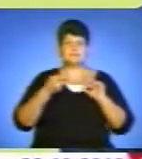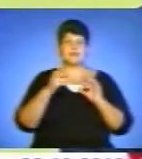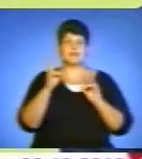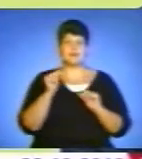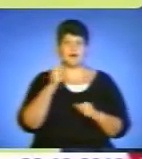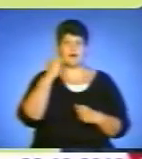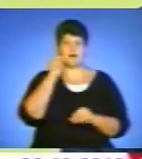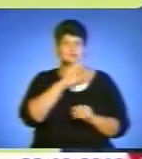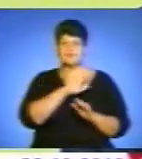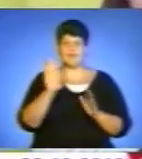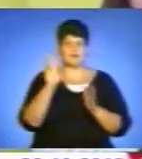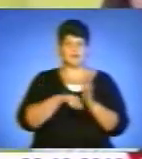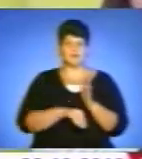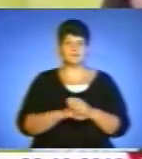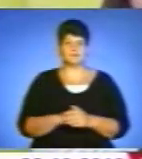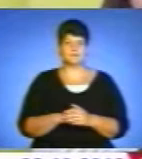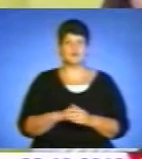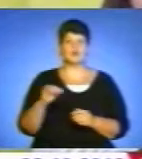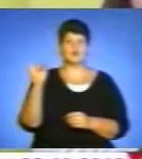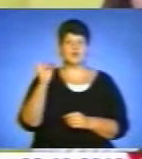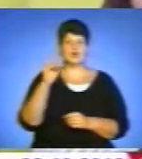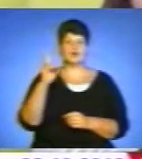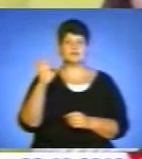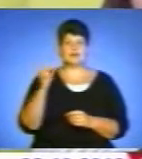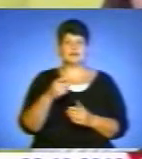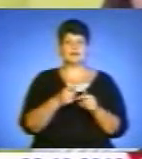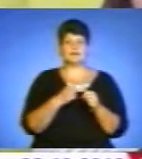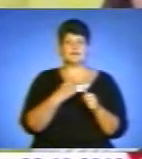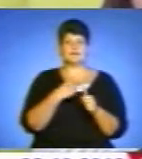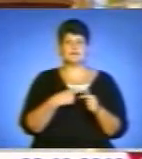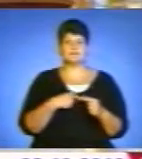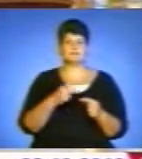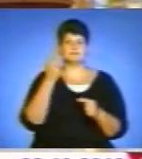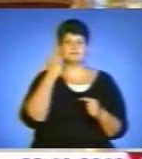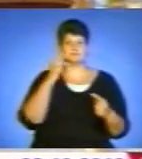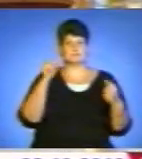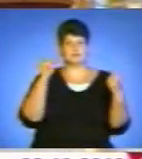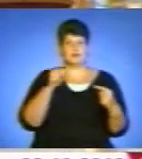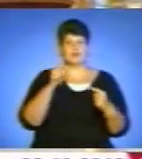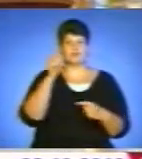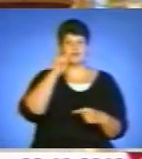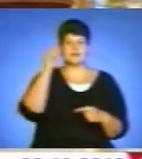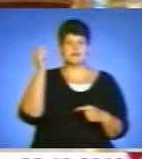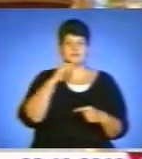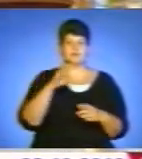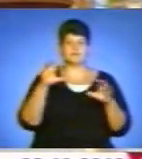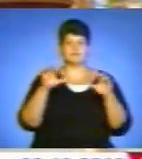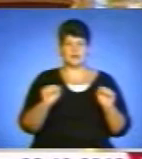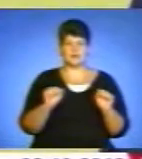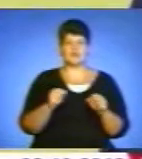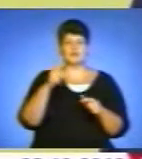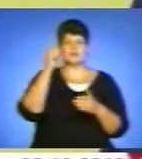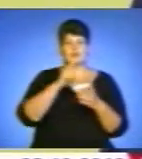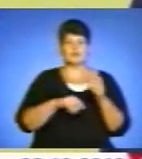краще, а не на гірше. Юрій Костенко називає себе вічним опозиціонером українського парламенту і вірить у праву